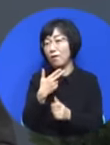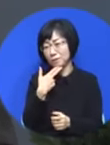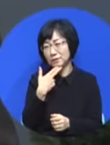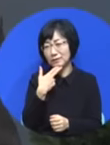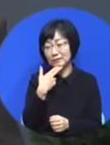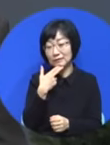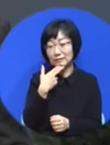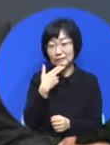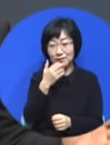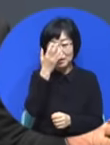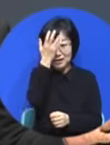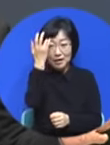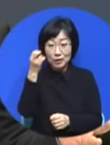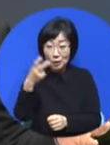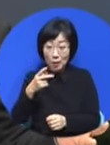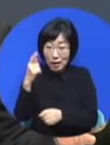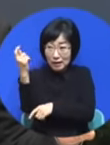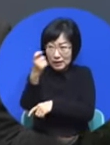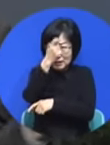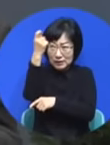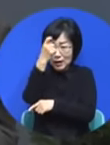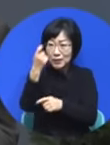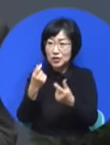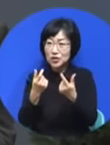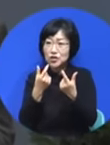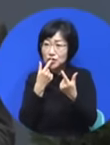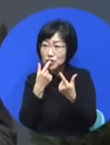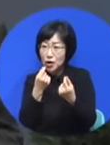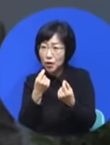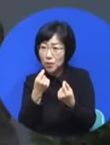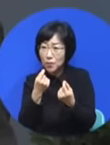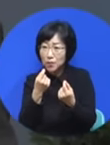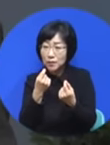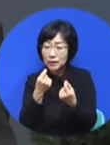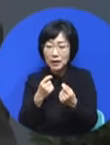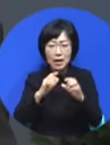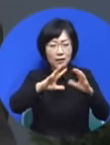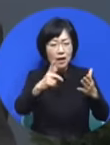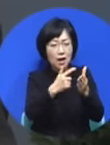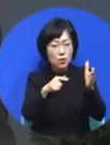정말로 다윗처럼 국가를 위해서 힘을 앞서 기도하는 이런 걸 우리가 안 했거든요.